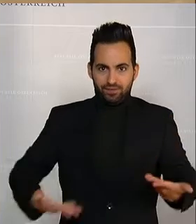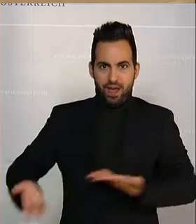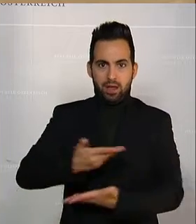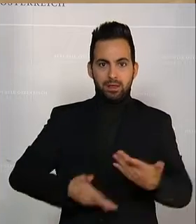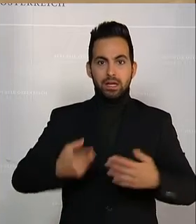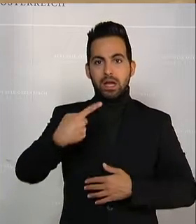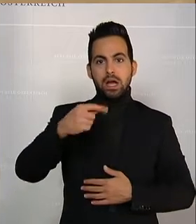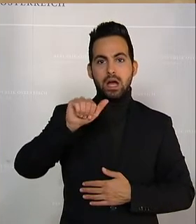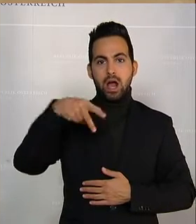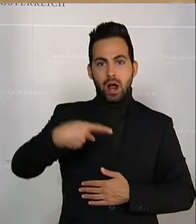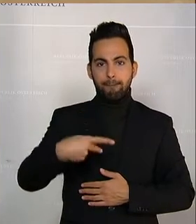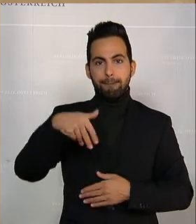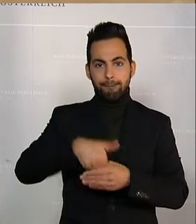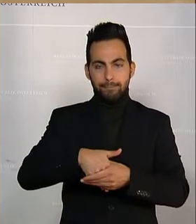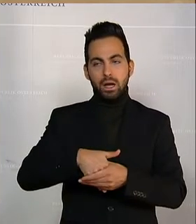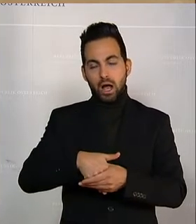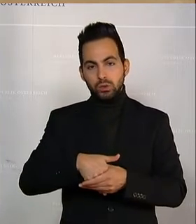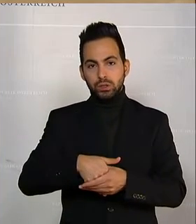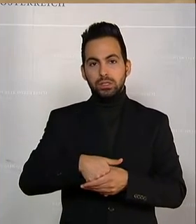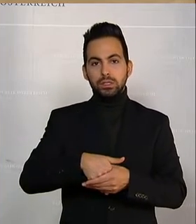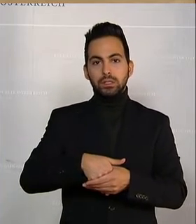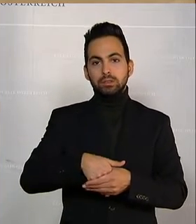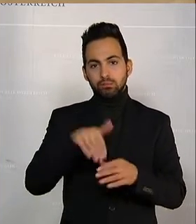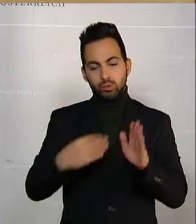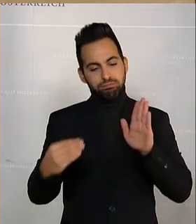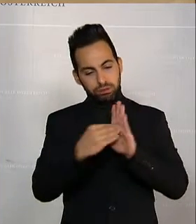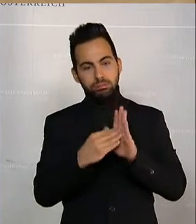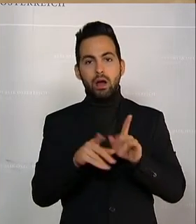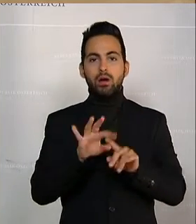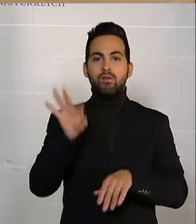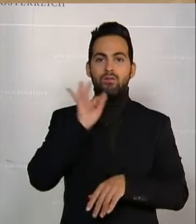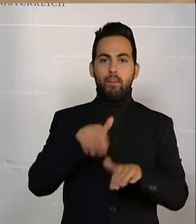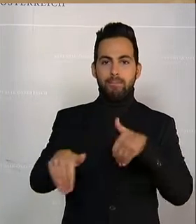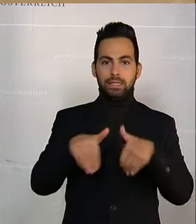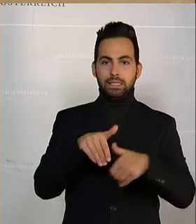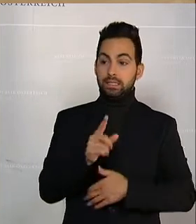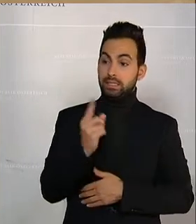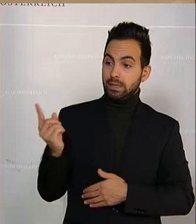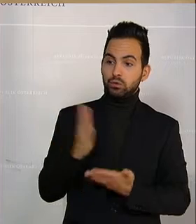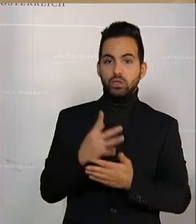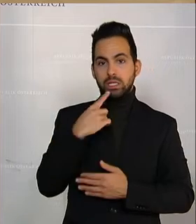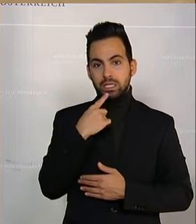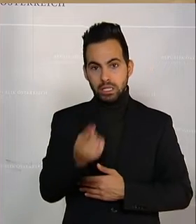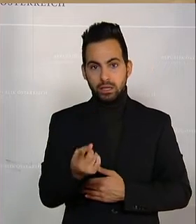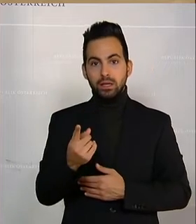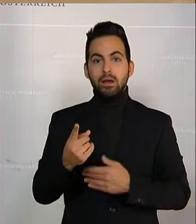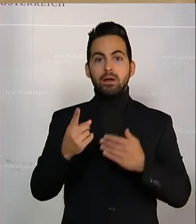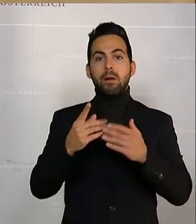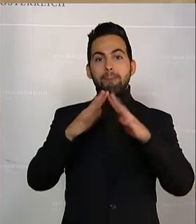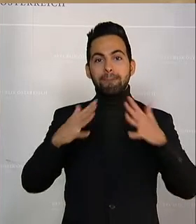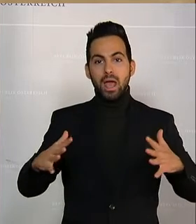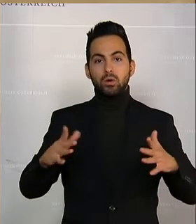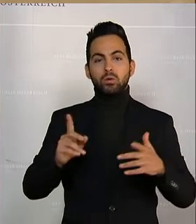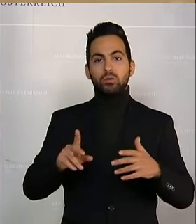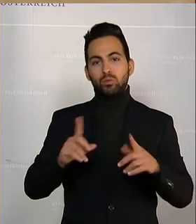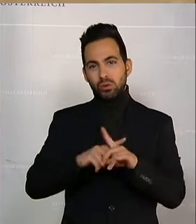ihr Zeichen finden. Und die Frau Minister hat es auch schon angesprochen, dass die Berg- und